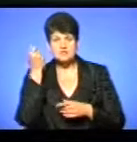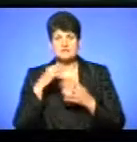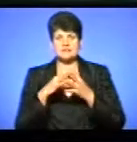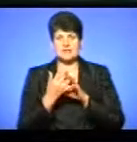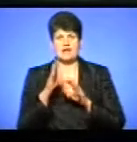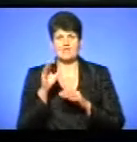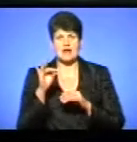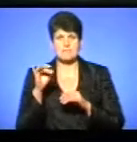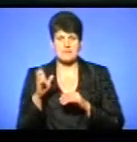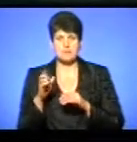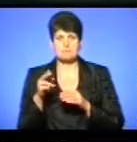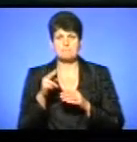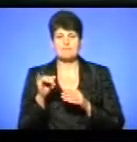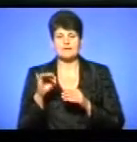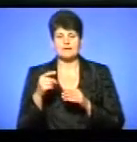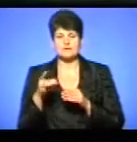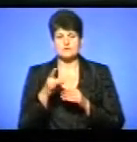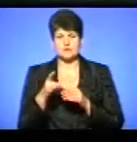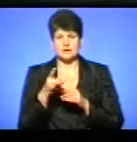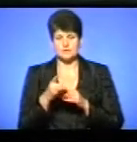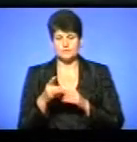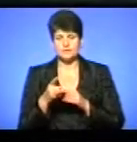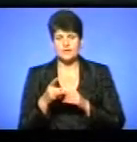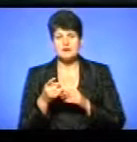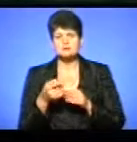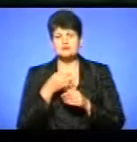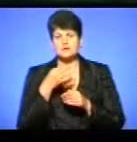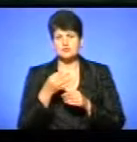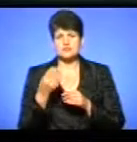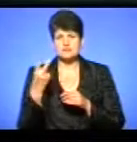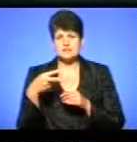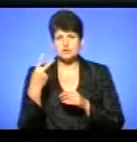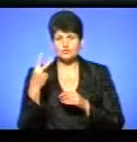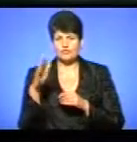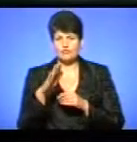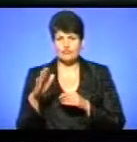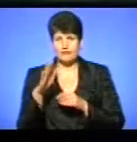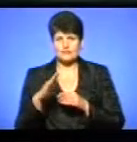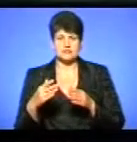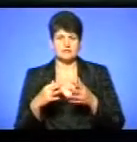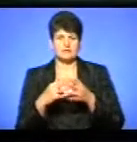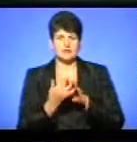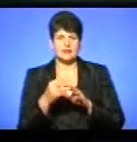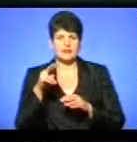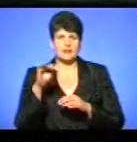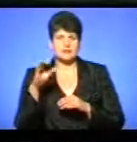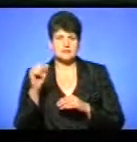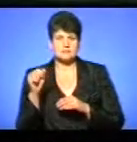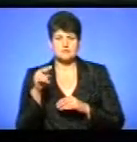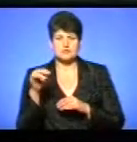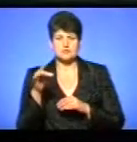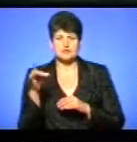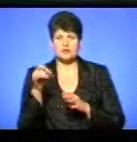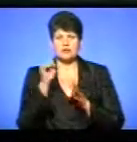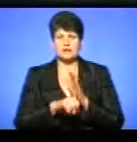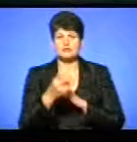району, повідомив речник Нацполіції області Сергій Крета. Зазначу, 22 вересня на хуторі Лиса Підгаєцького району вбили